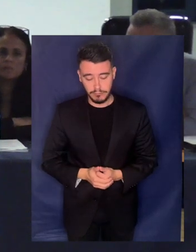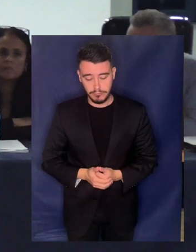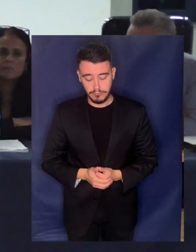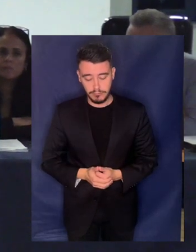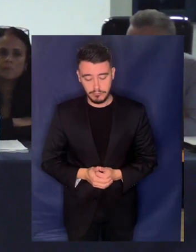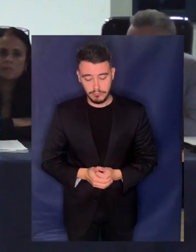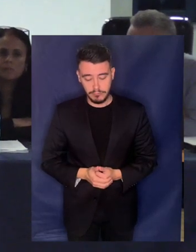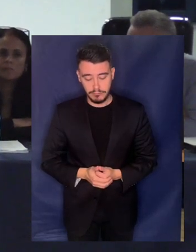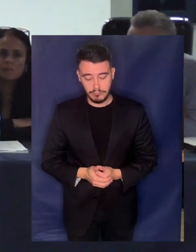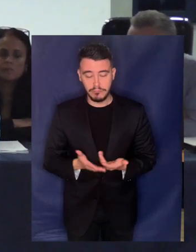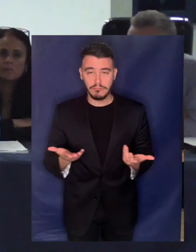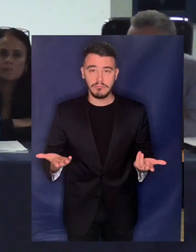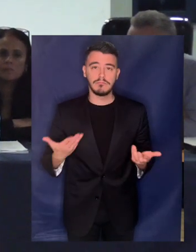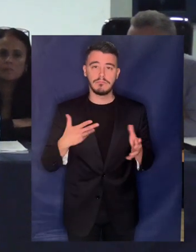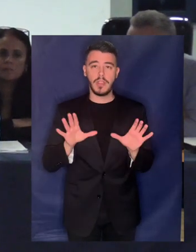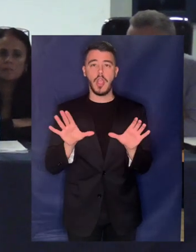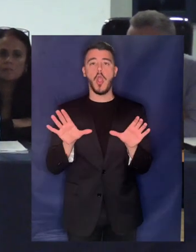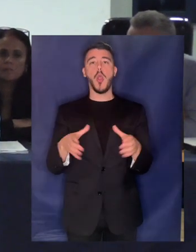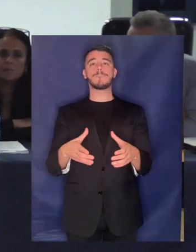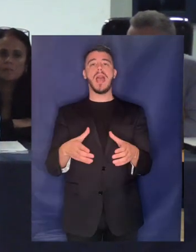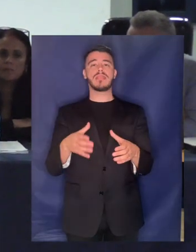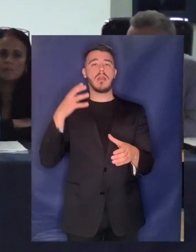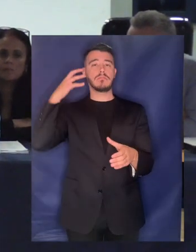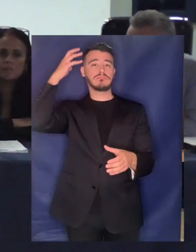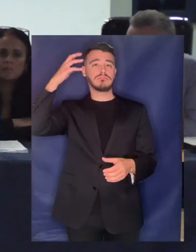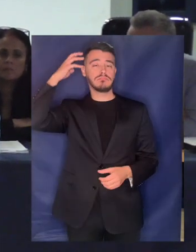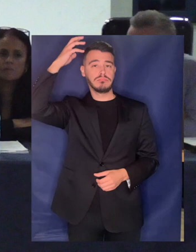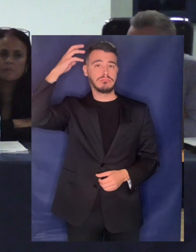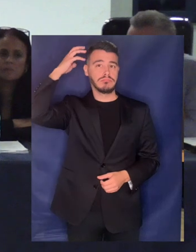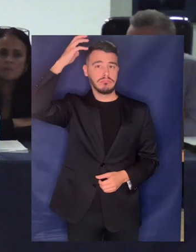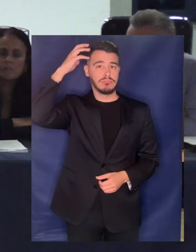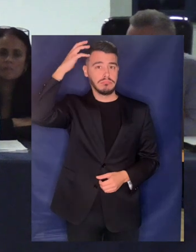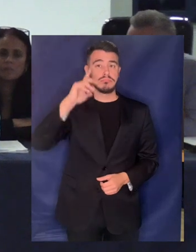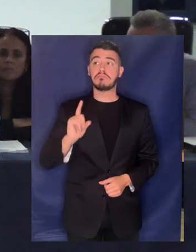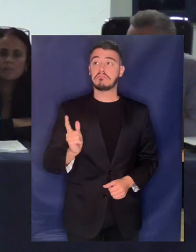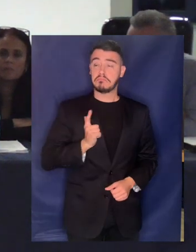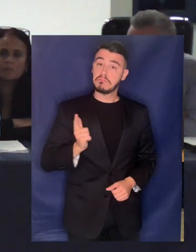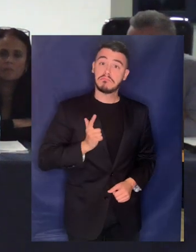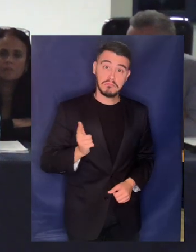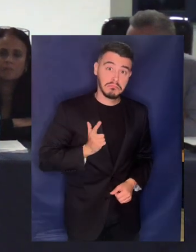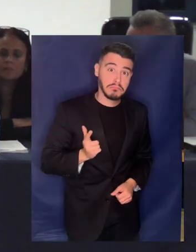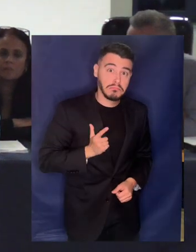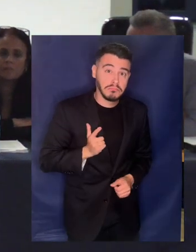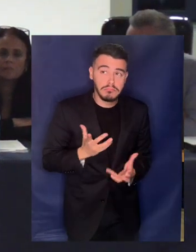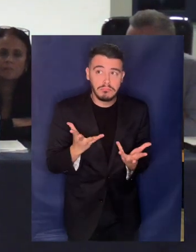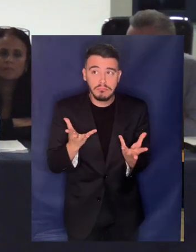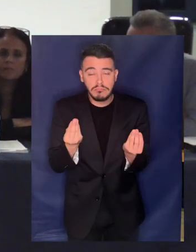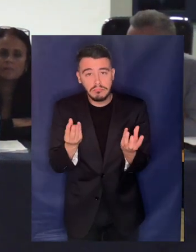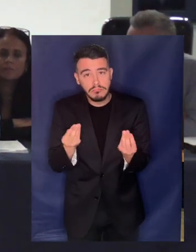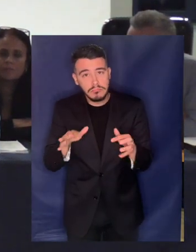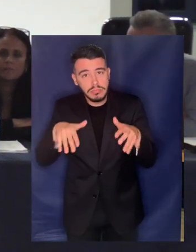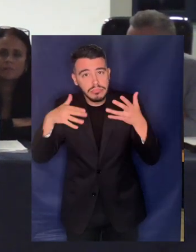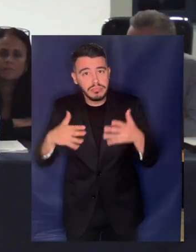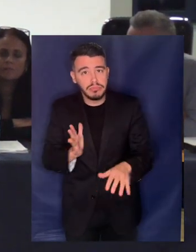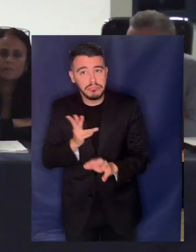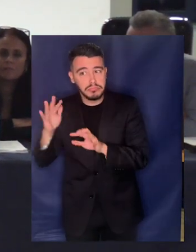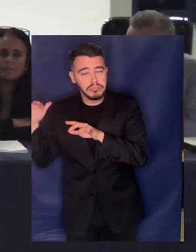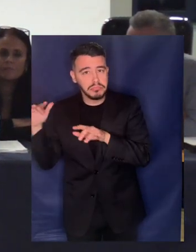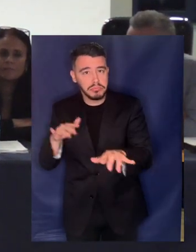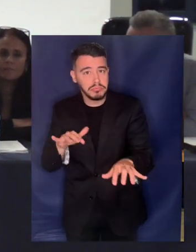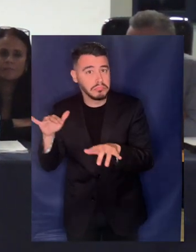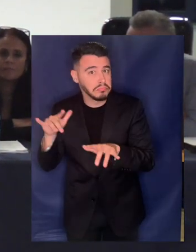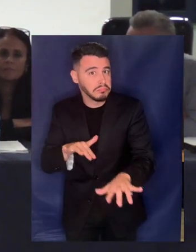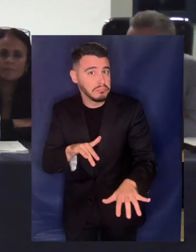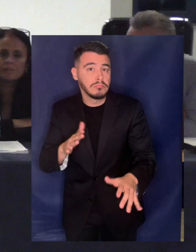όνομα της ομάδος εδώ Είμαστε εντυπωσιασμένοι Περιμέναμε κόσμο, δεν περιμέναμε τόσο πολύ κόσμο Αυτό αποδεικνύει ότι